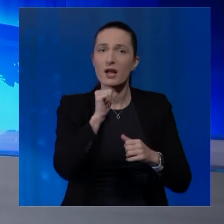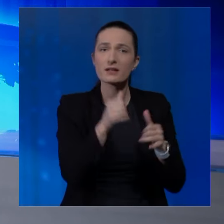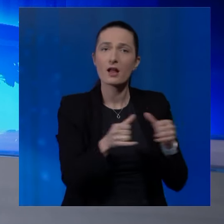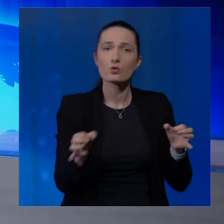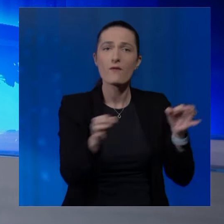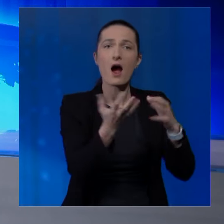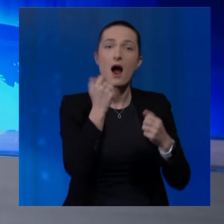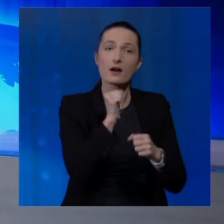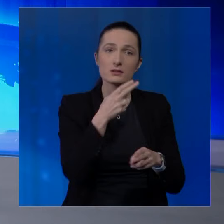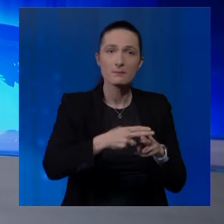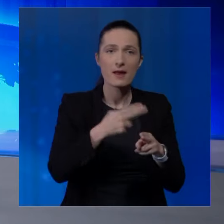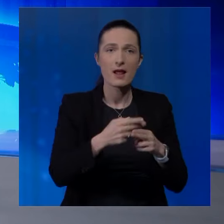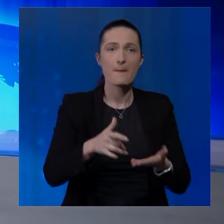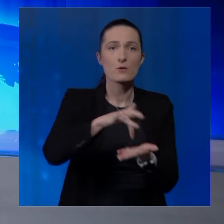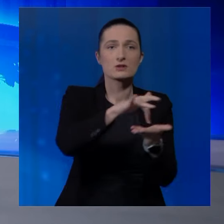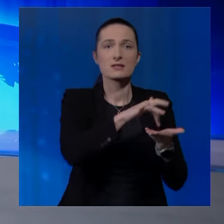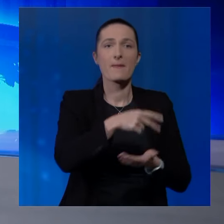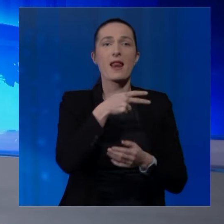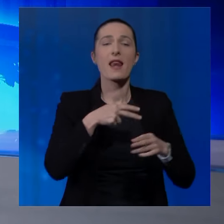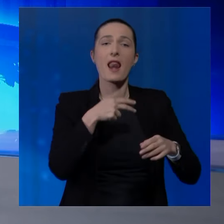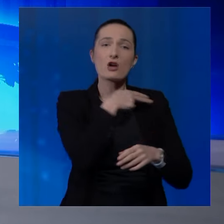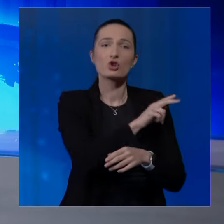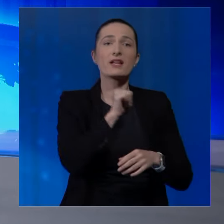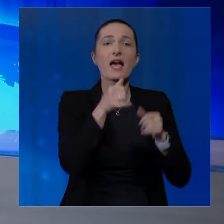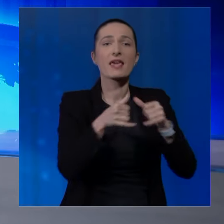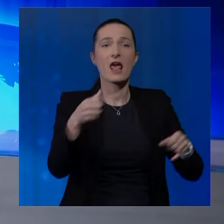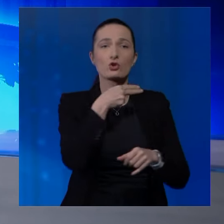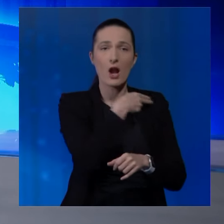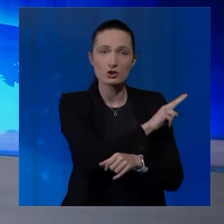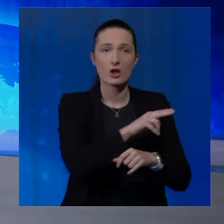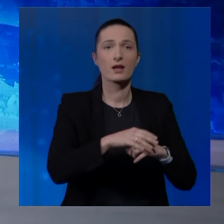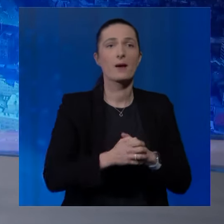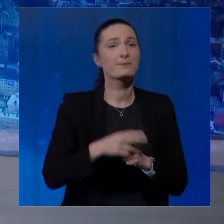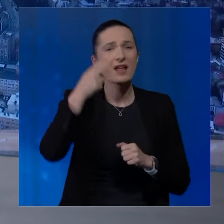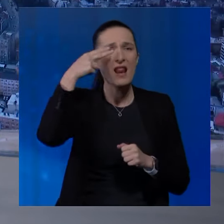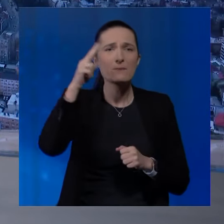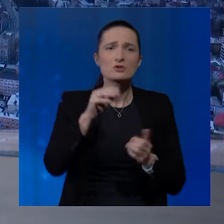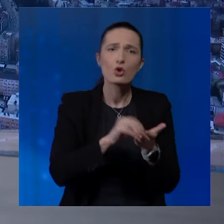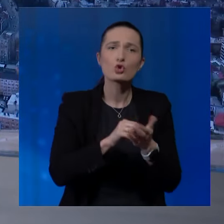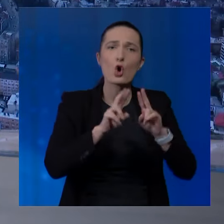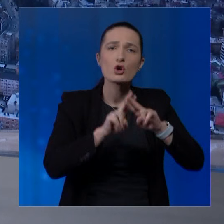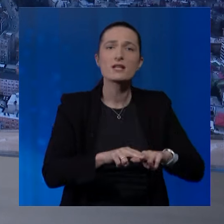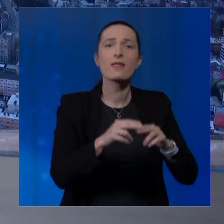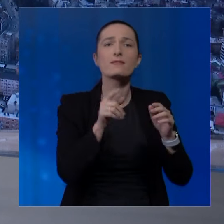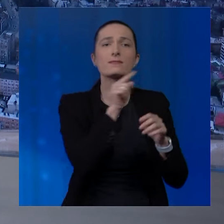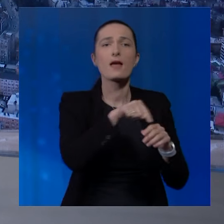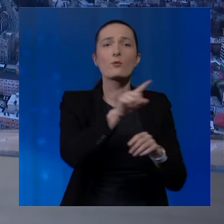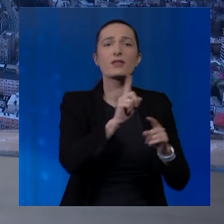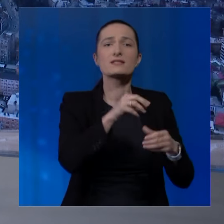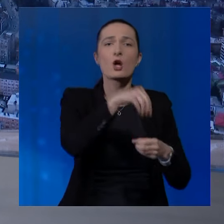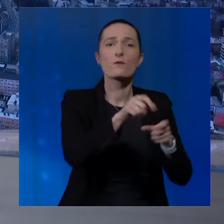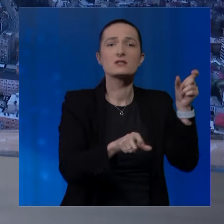općina i gradova, ali i imena na pozicijama načelnika i gradonačelnika, nepoznanice su još ostale tamo gdje